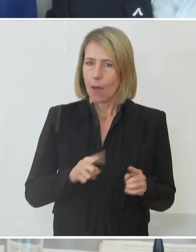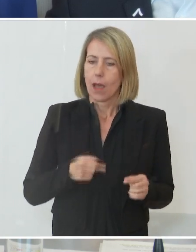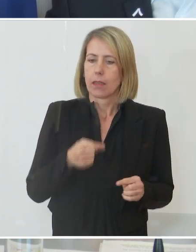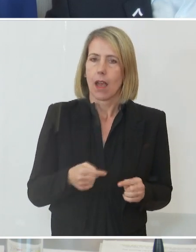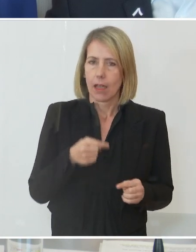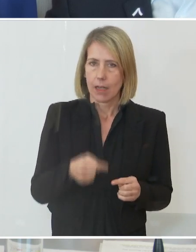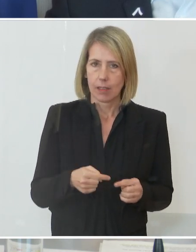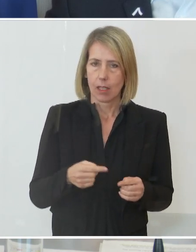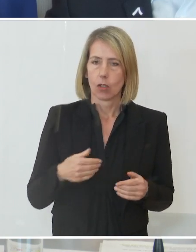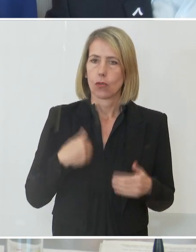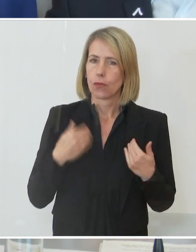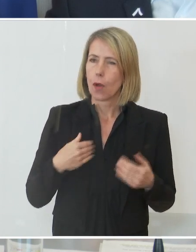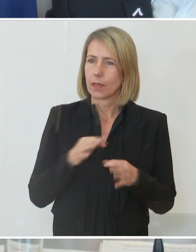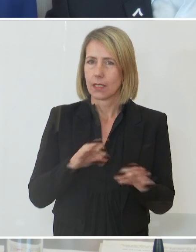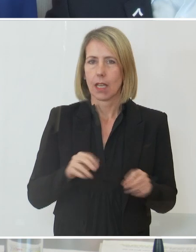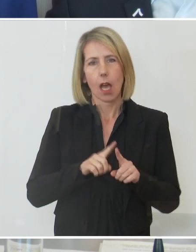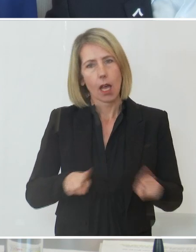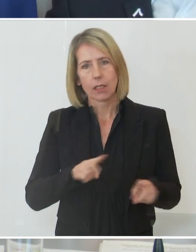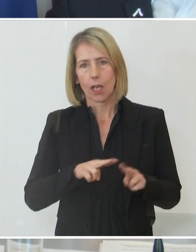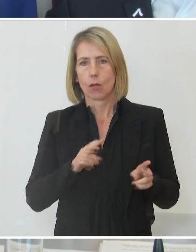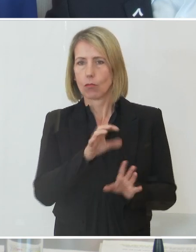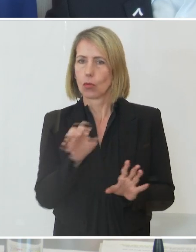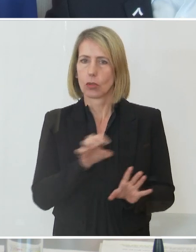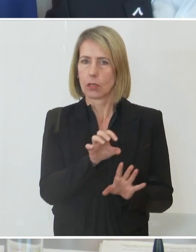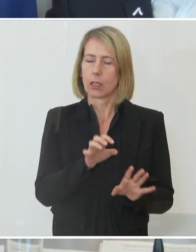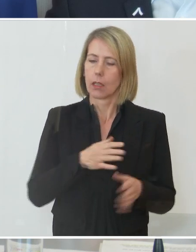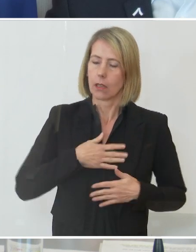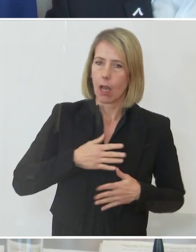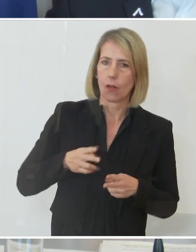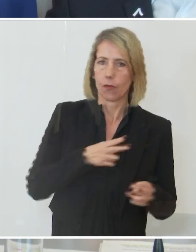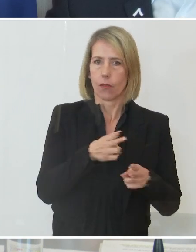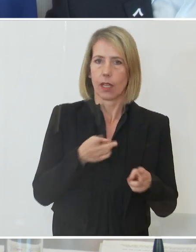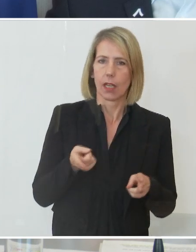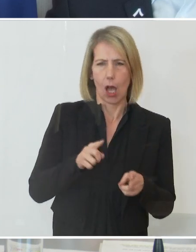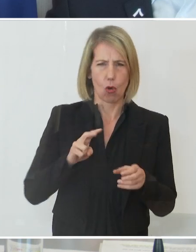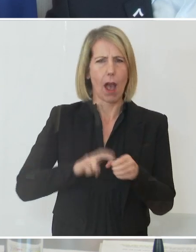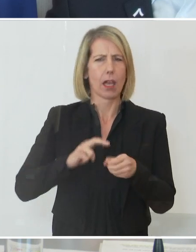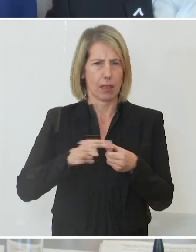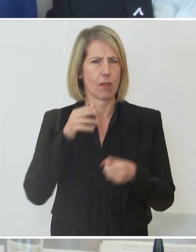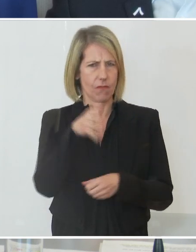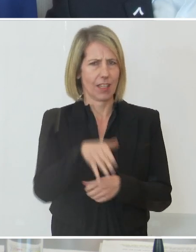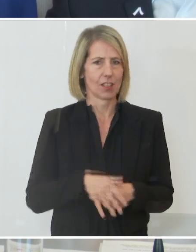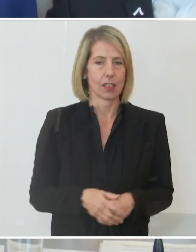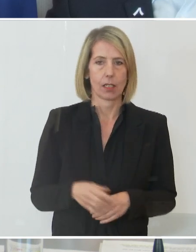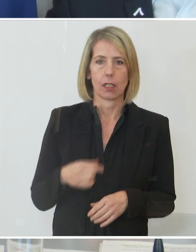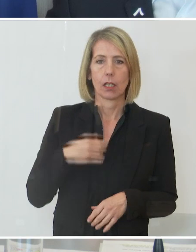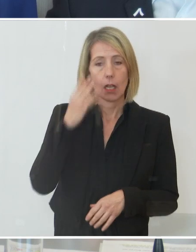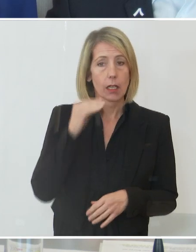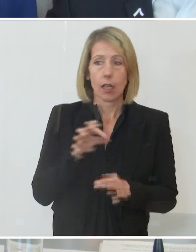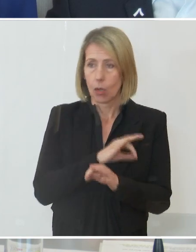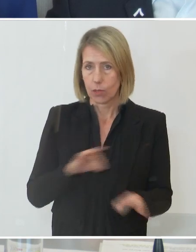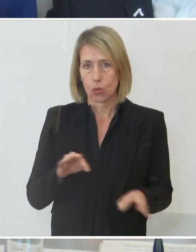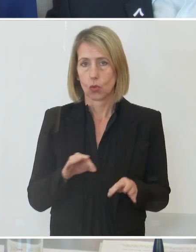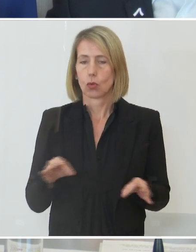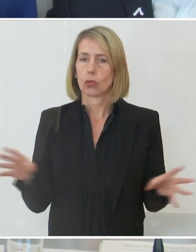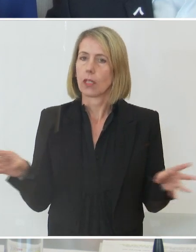ichten auch eine ganze Reihe von anderen Bundesländern diesem Weg auch anschließen wird. Ich glaube, es ist gut, dass wir gemeinsam